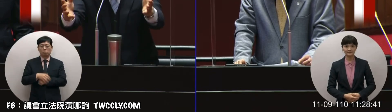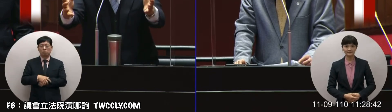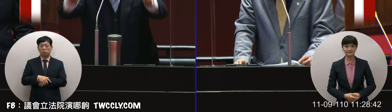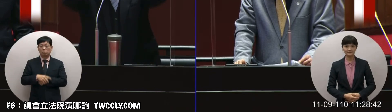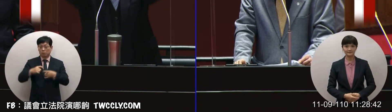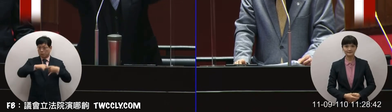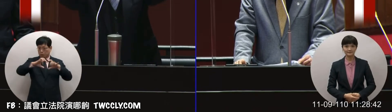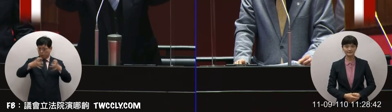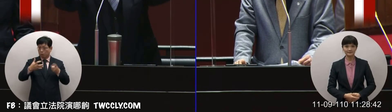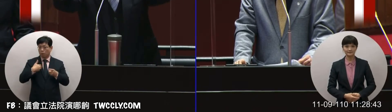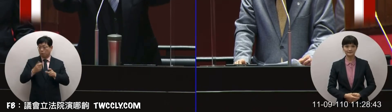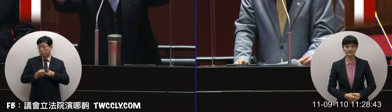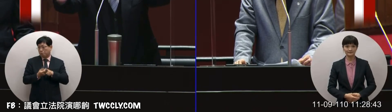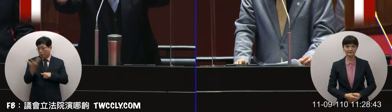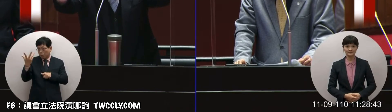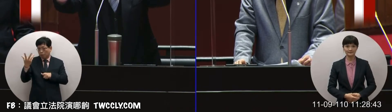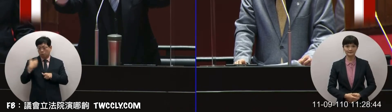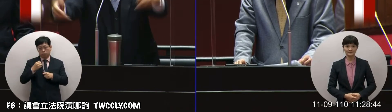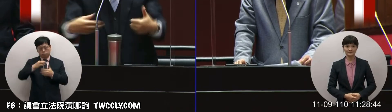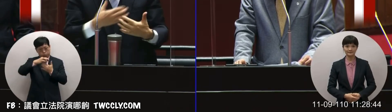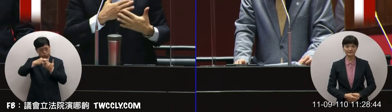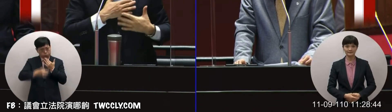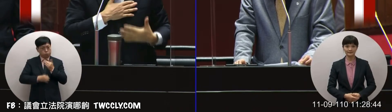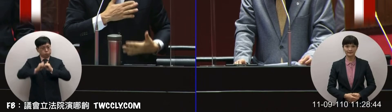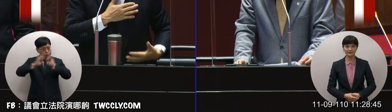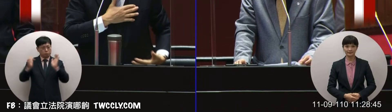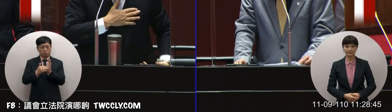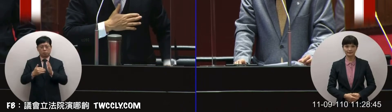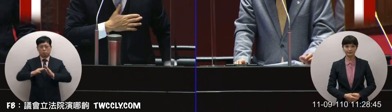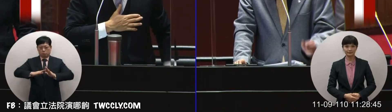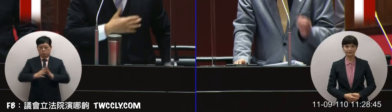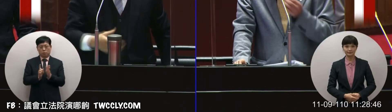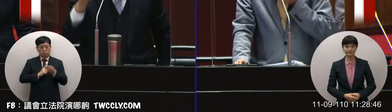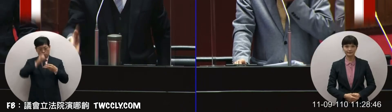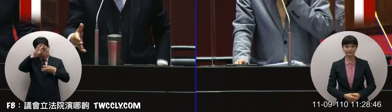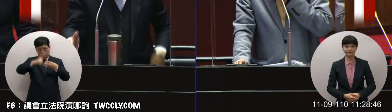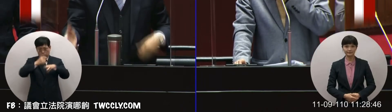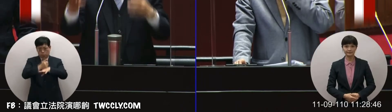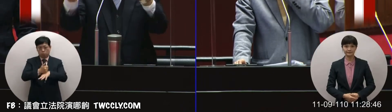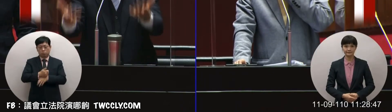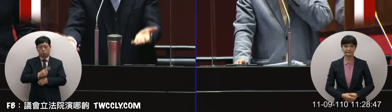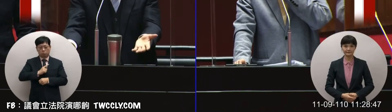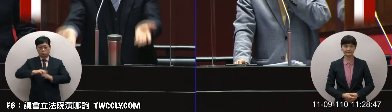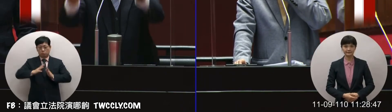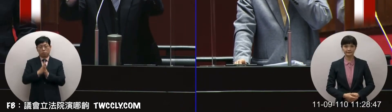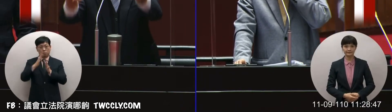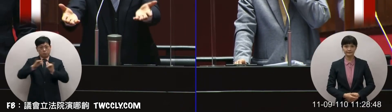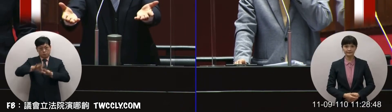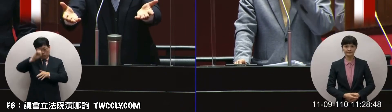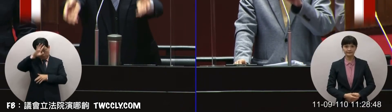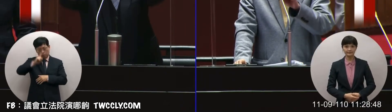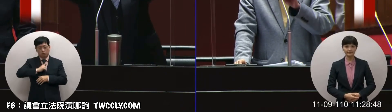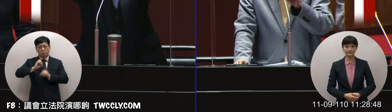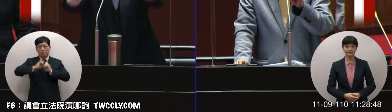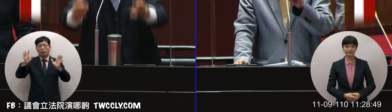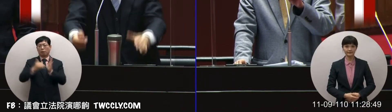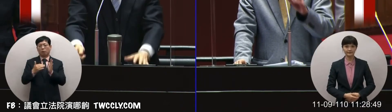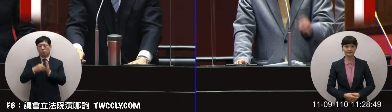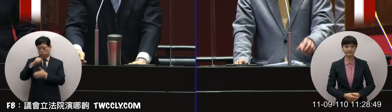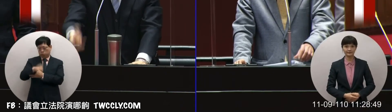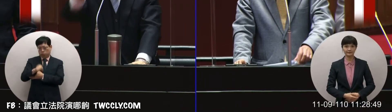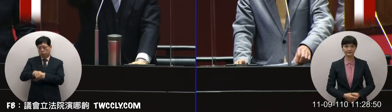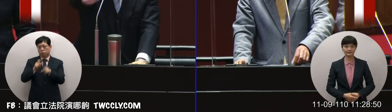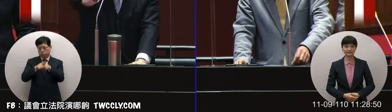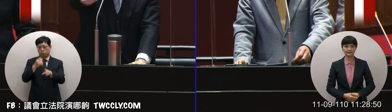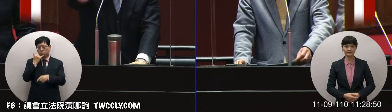聯合國公佈標準我就是當主席馬上民進黨就全部說我們接受